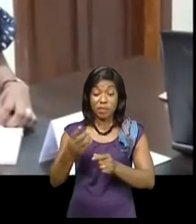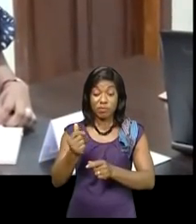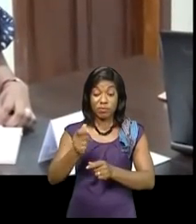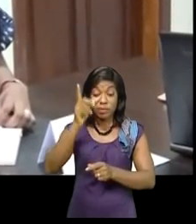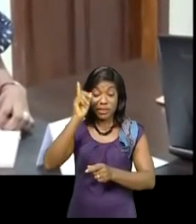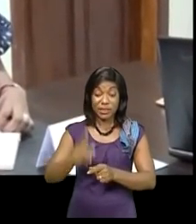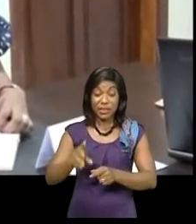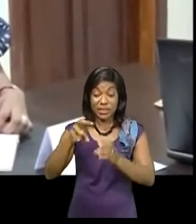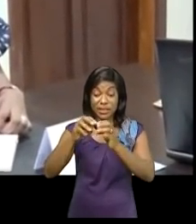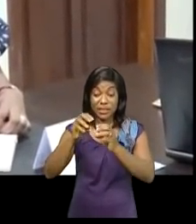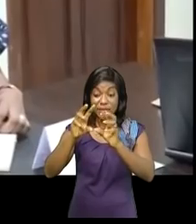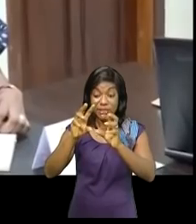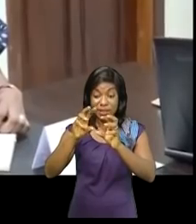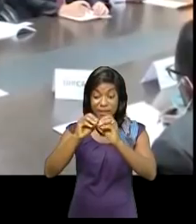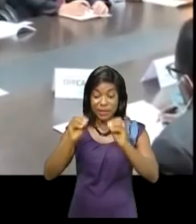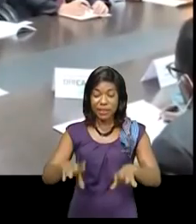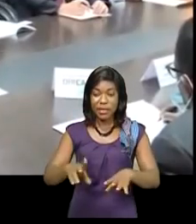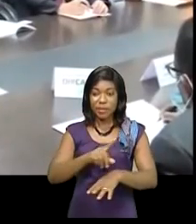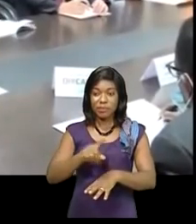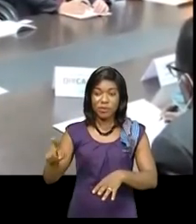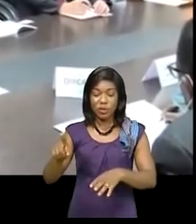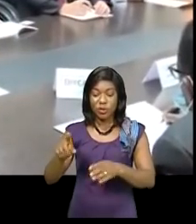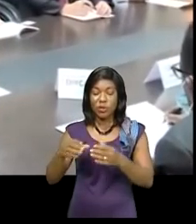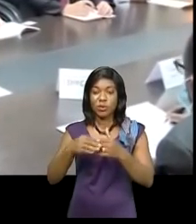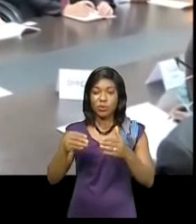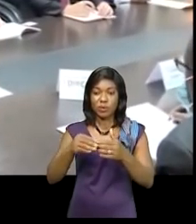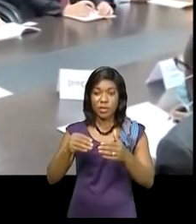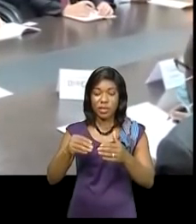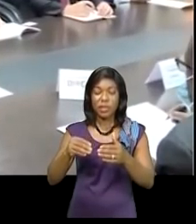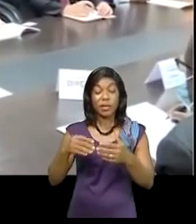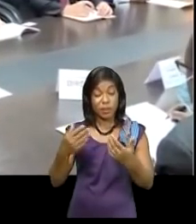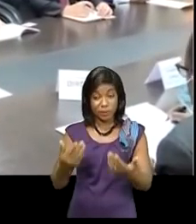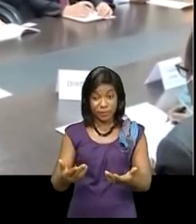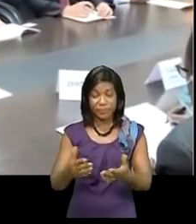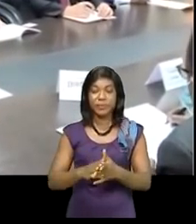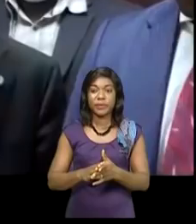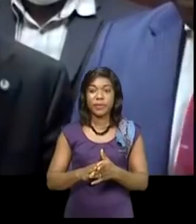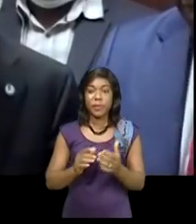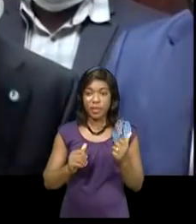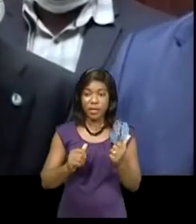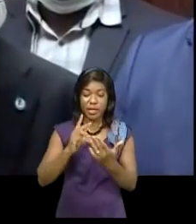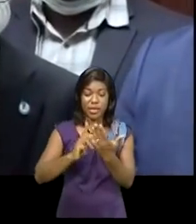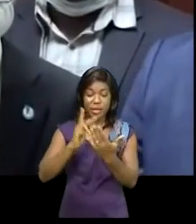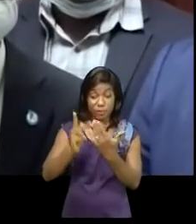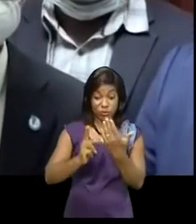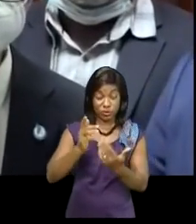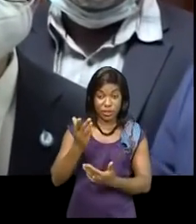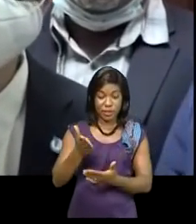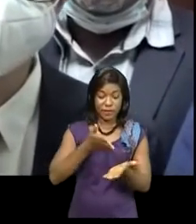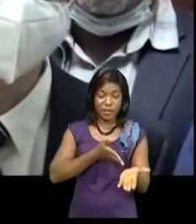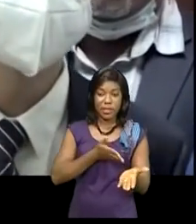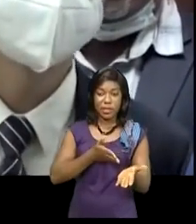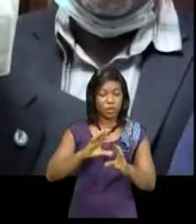millions de dollars américains à raison des 31 millions de dollars par site. Ce projet va aider